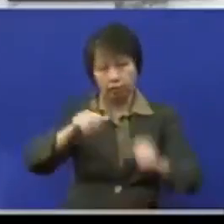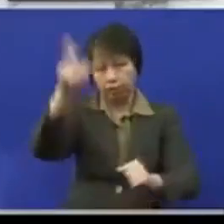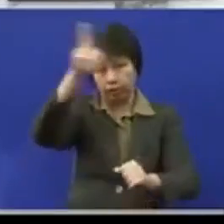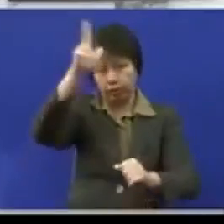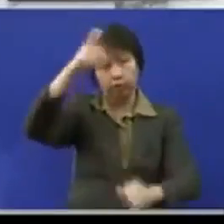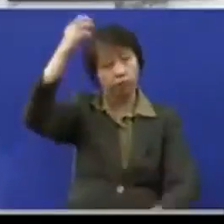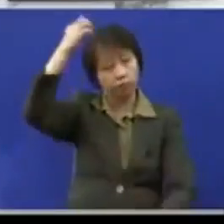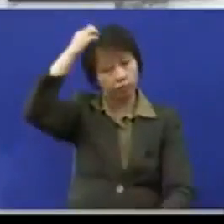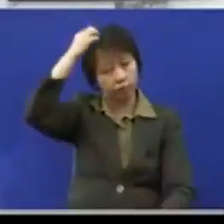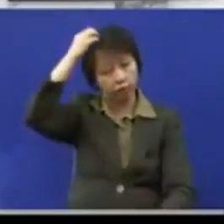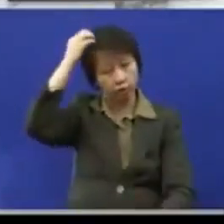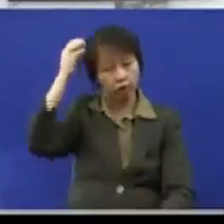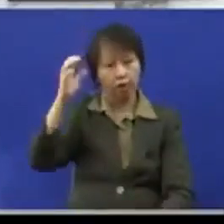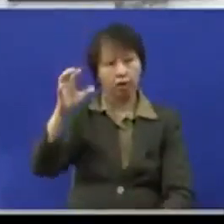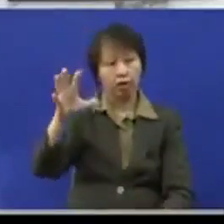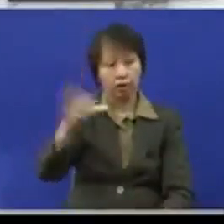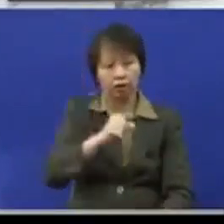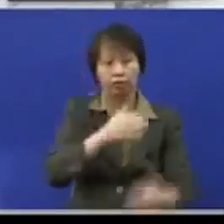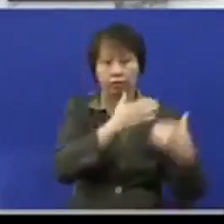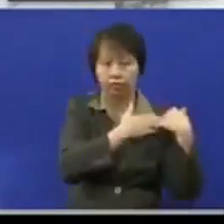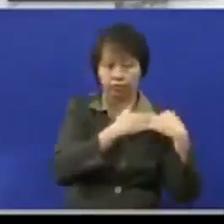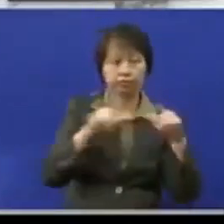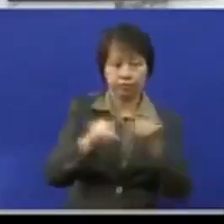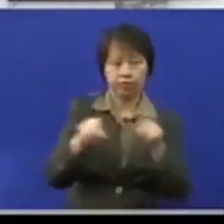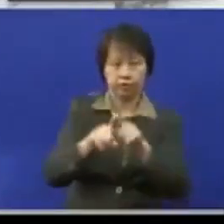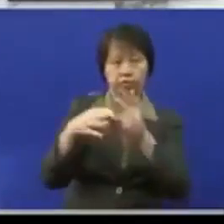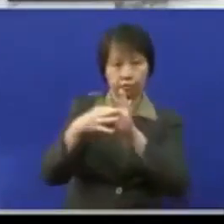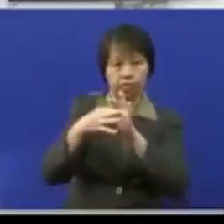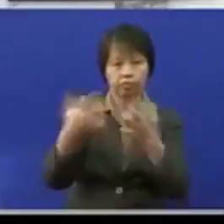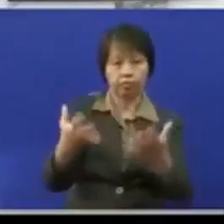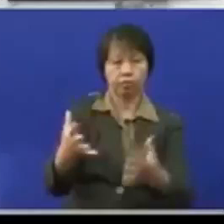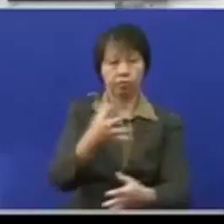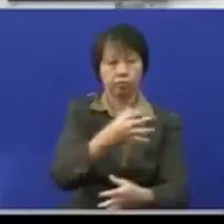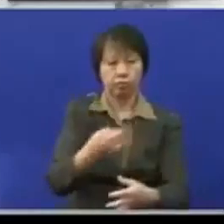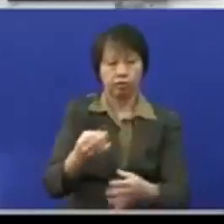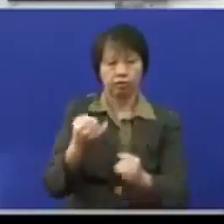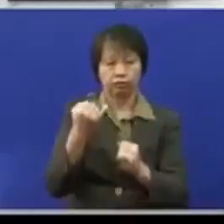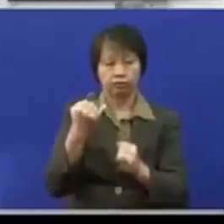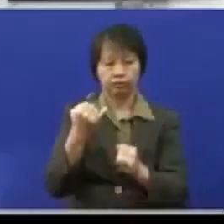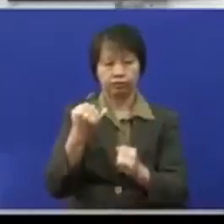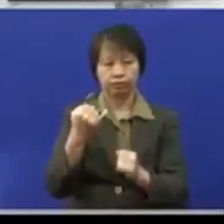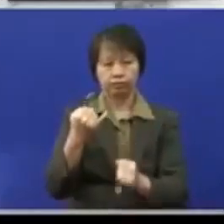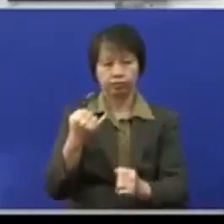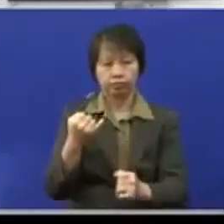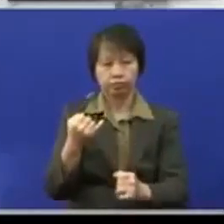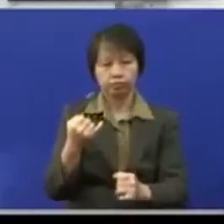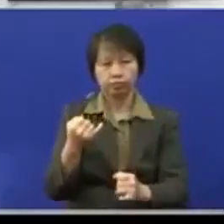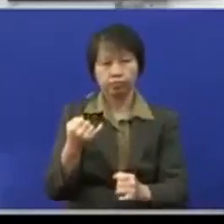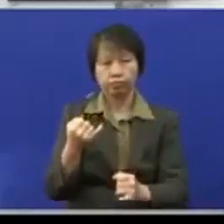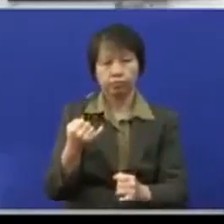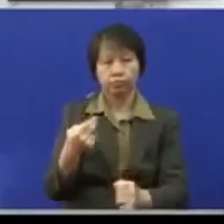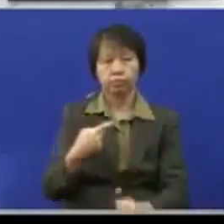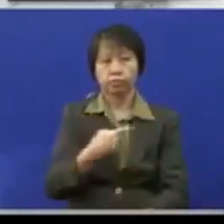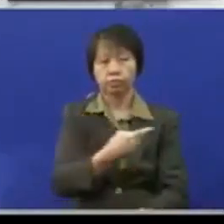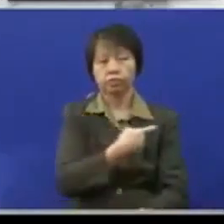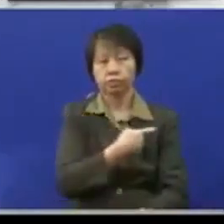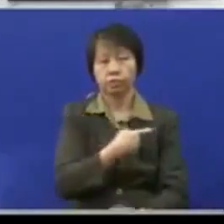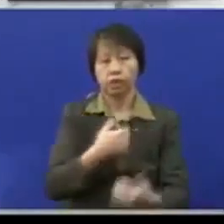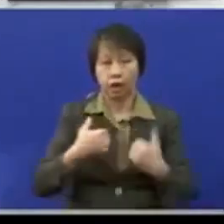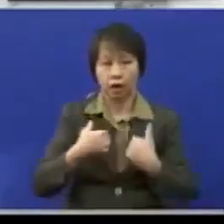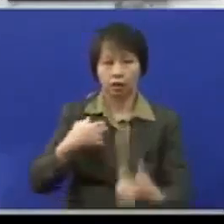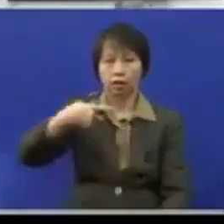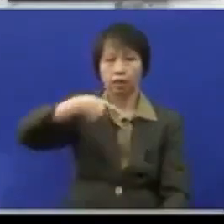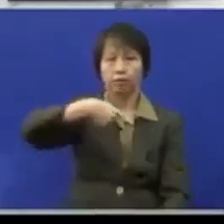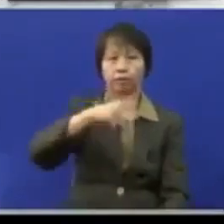negeri mengambil peranan yang sama juga dan satu lagi yang terakhir Tuan Perniatan Speaker kita juga ada PDK